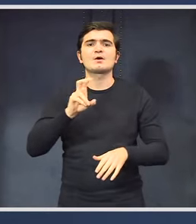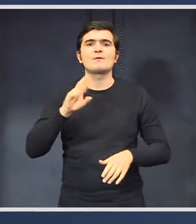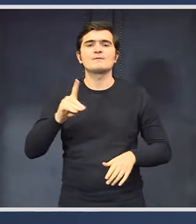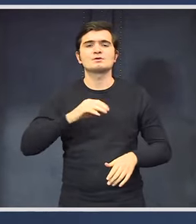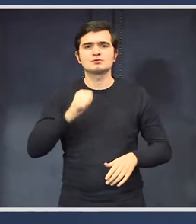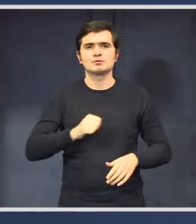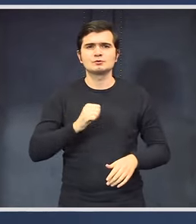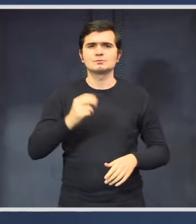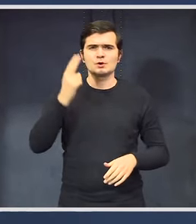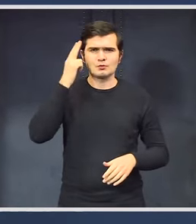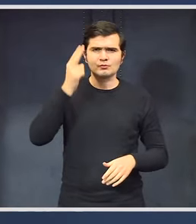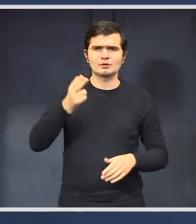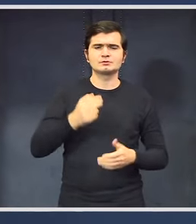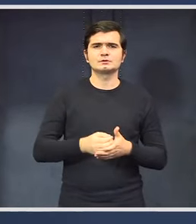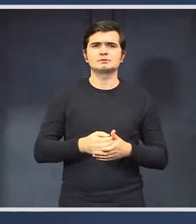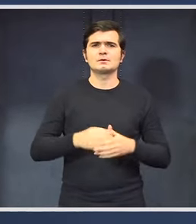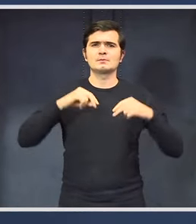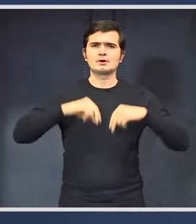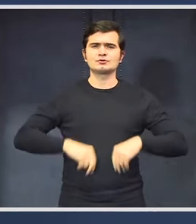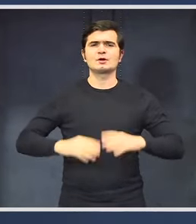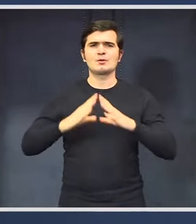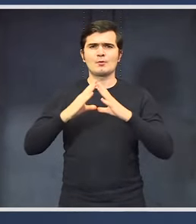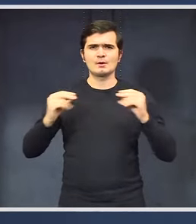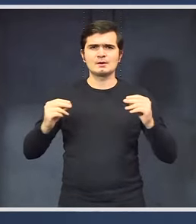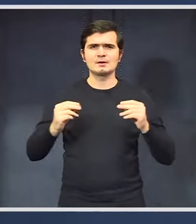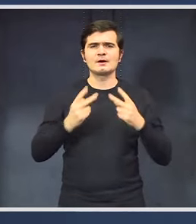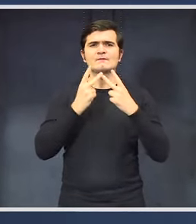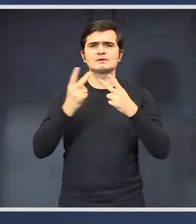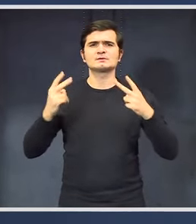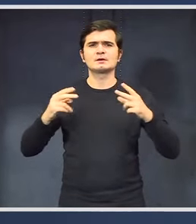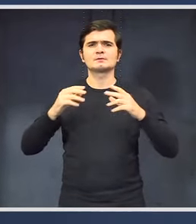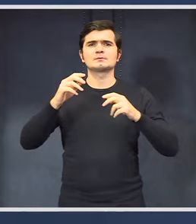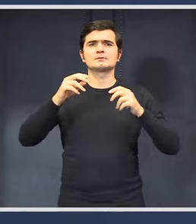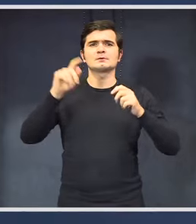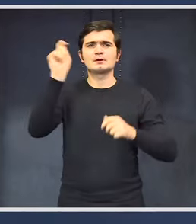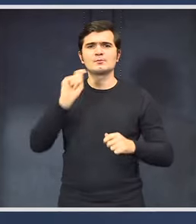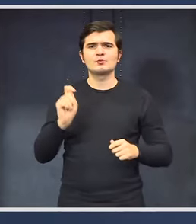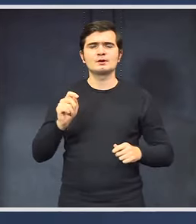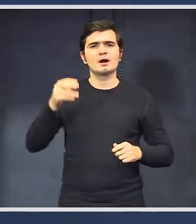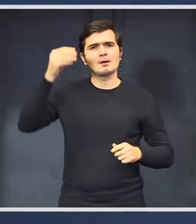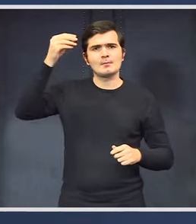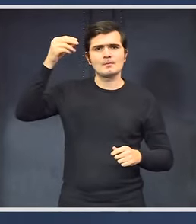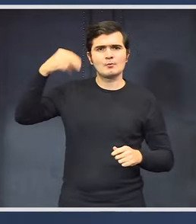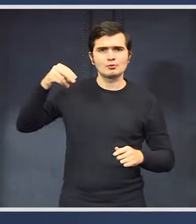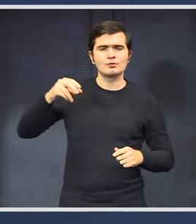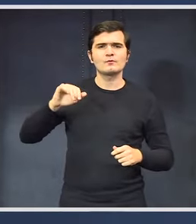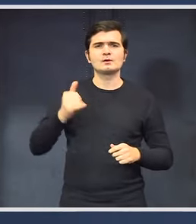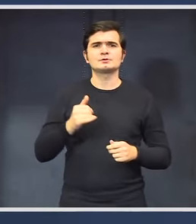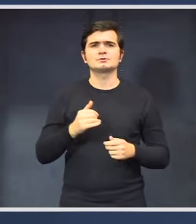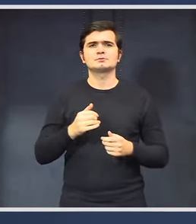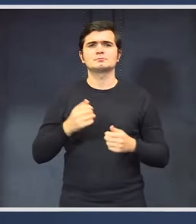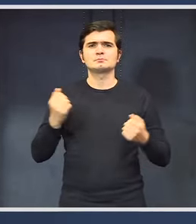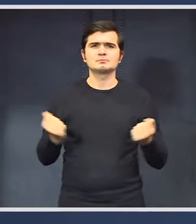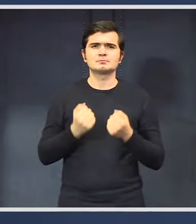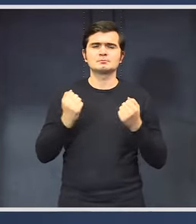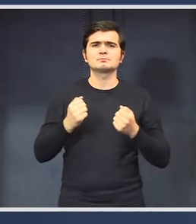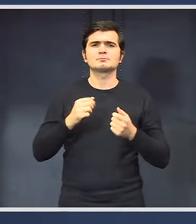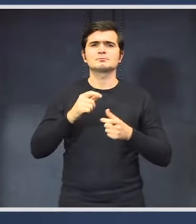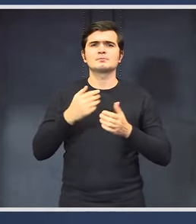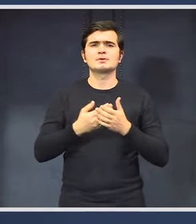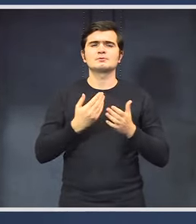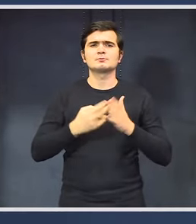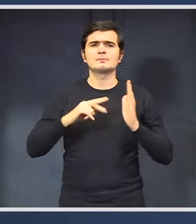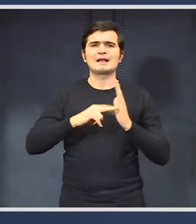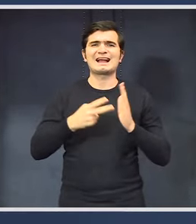și va trebine că urmarea vizitei președentului României în Republica Moldova și implicit a deciziilor luate și activării de către Republica Moldova a mecanismului european de